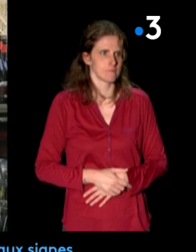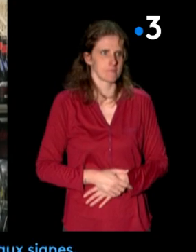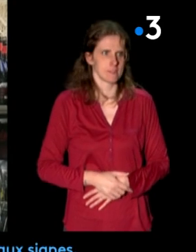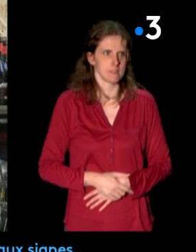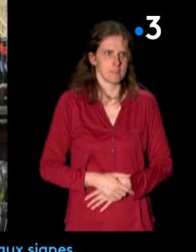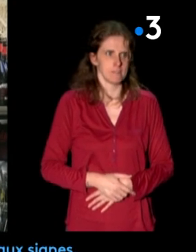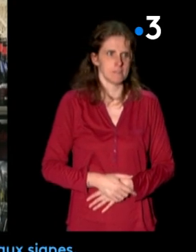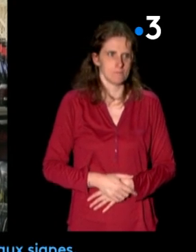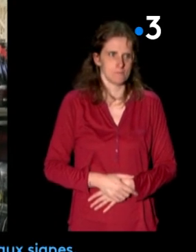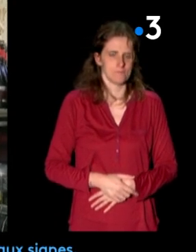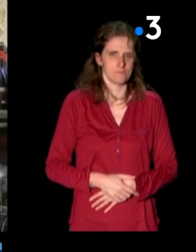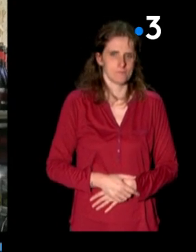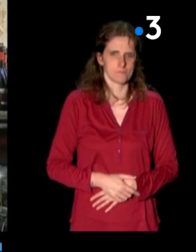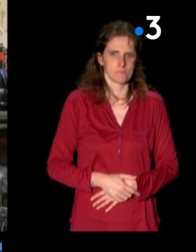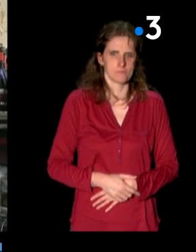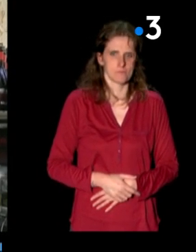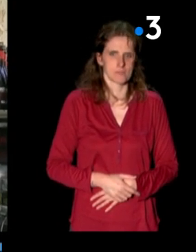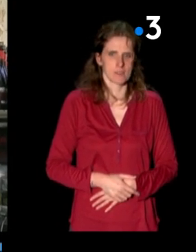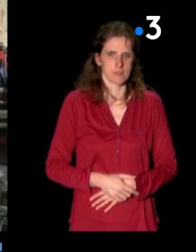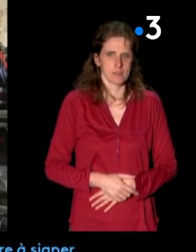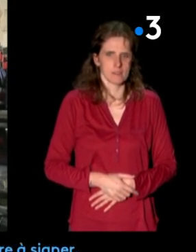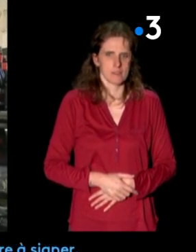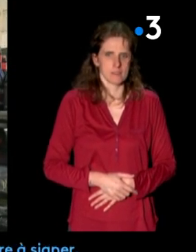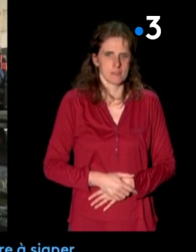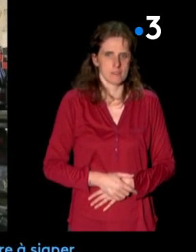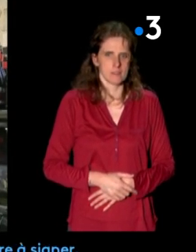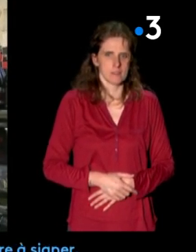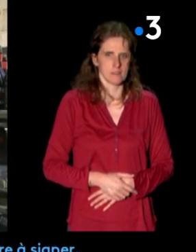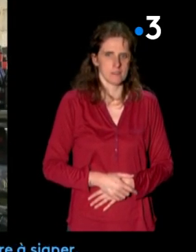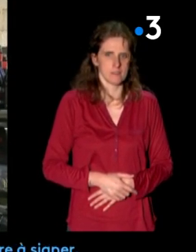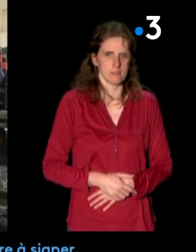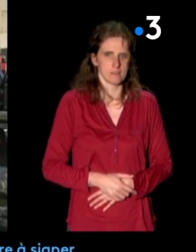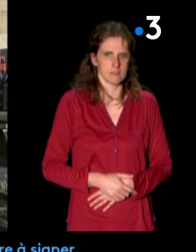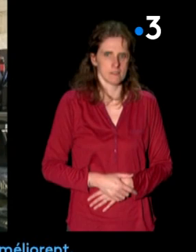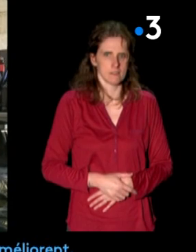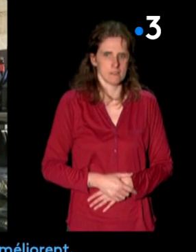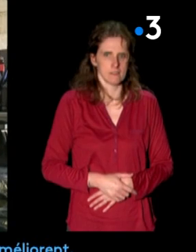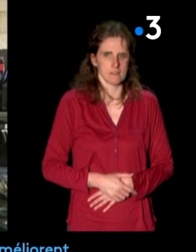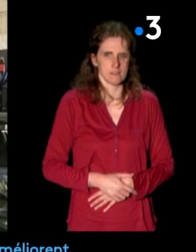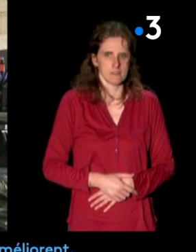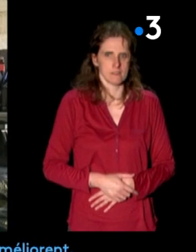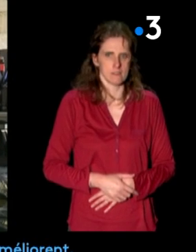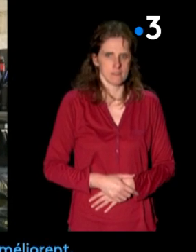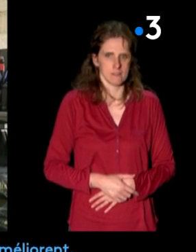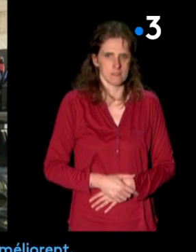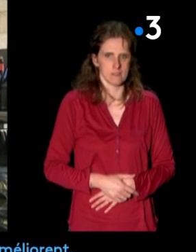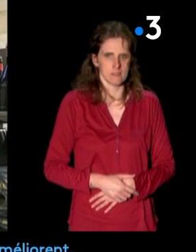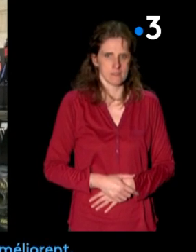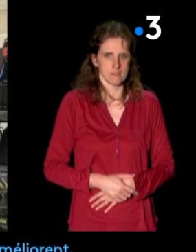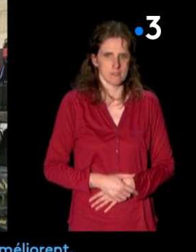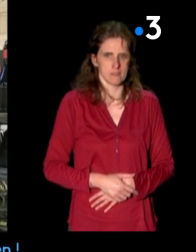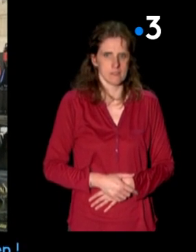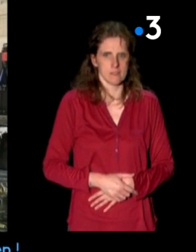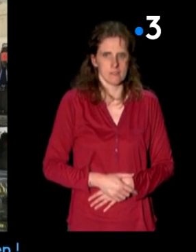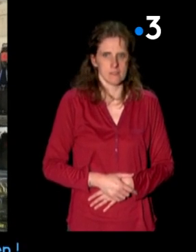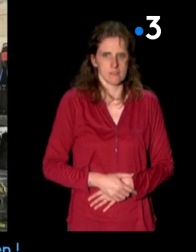Petit à petit, on lui a appris de nouveaux signes. Il signe de mieux en mieux. Il est curieux et fait l'effort d'apprendre à signer. Nos conversations, nos échanges s'améliorent.